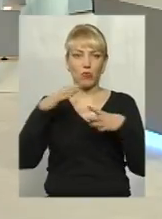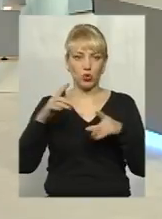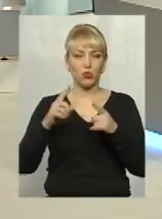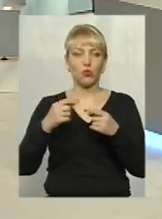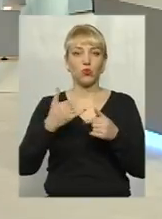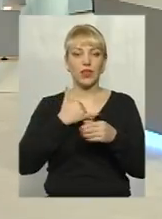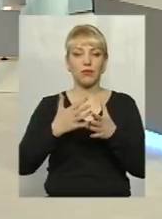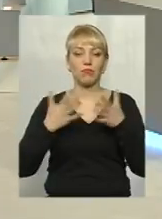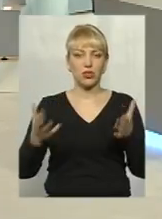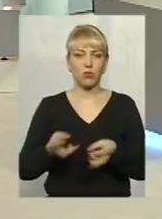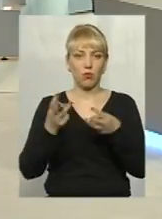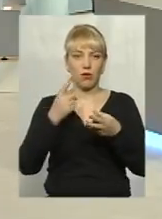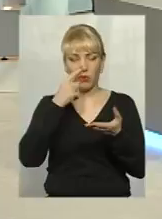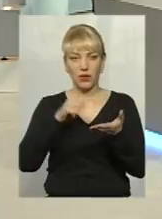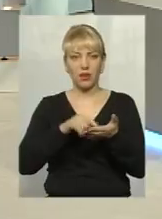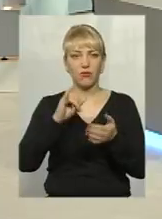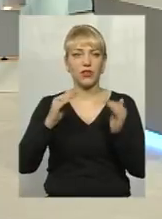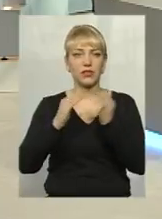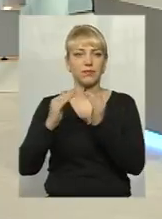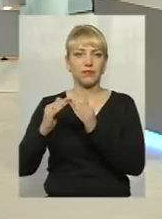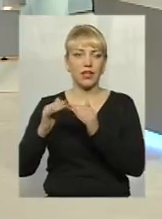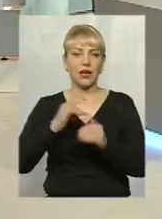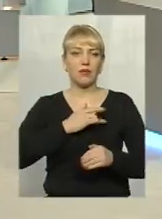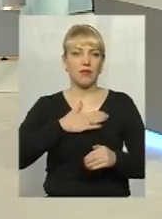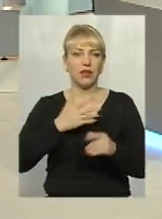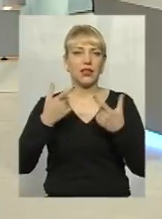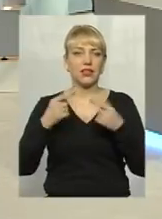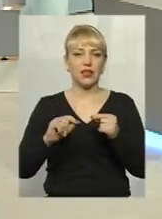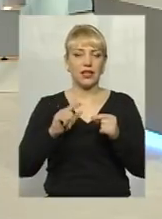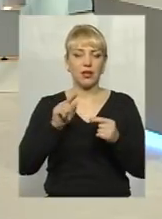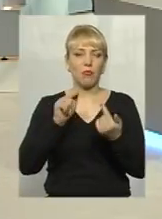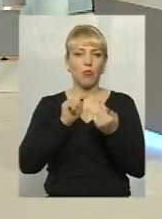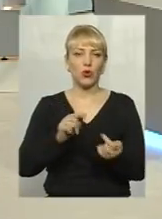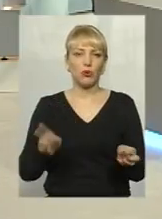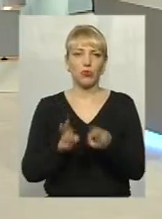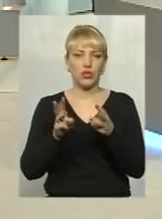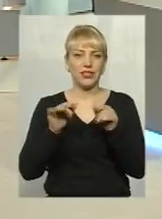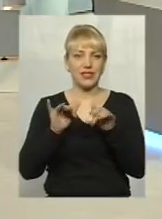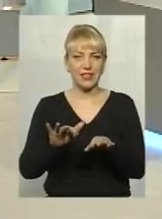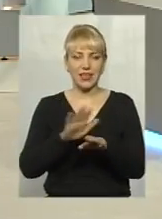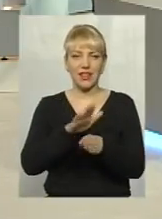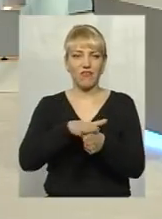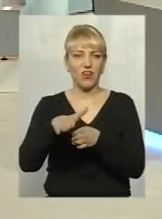більшість пожеж виникає саме в приватному секторі, там, де протипожежні заходи не виконані або виконуються дуже погано.